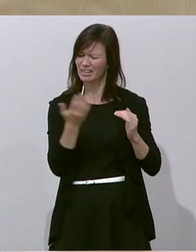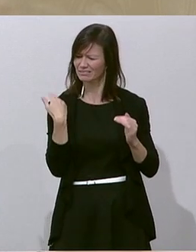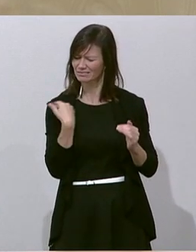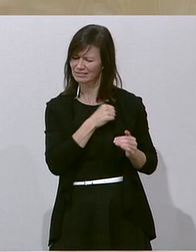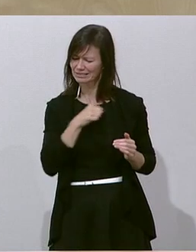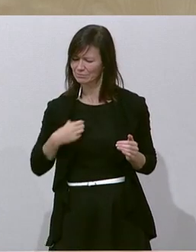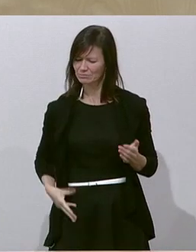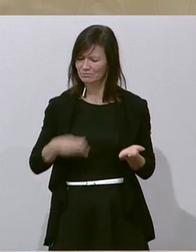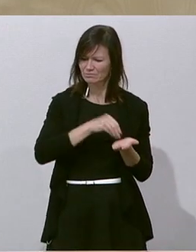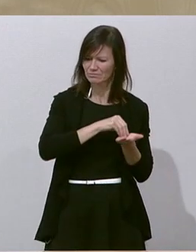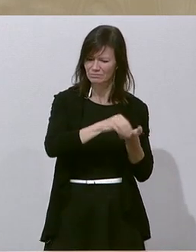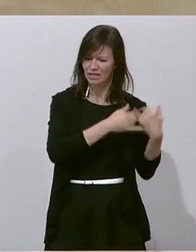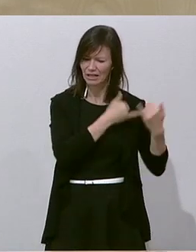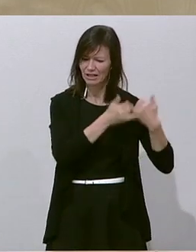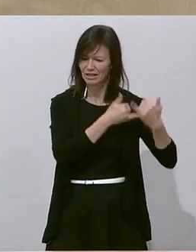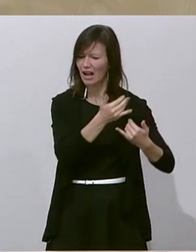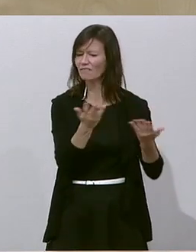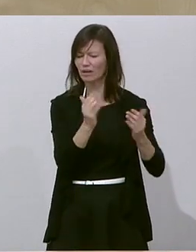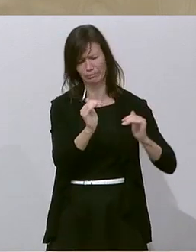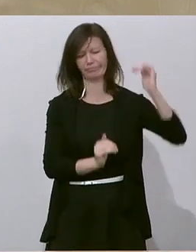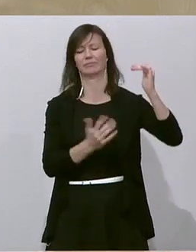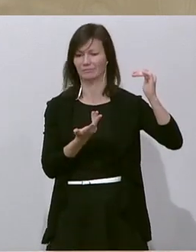Beiträgen stehen, zuzuleiten. Danke.